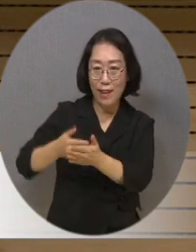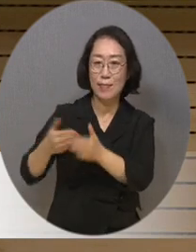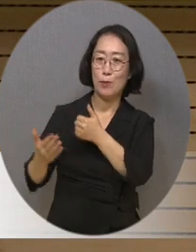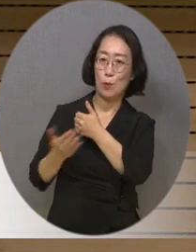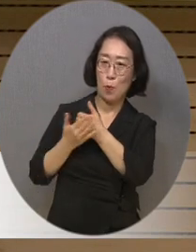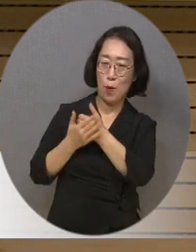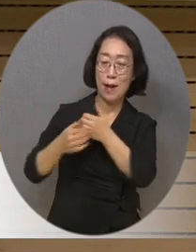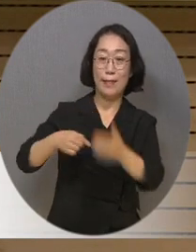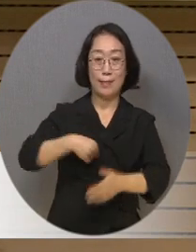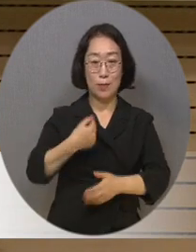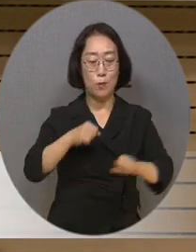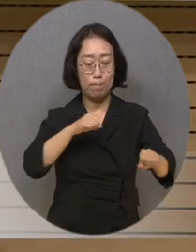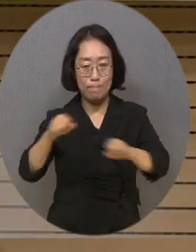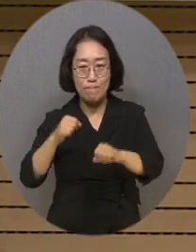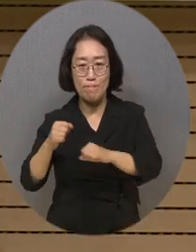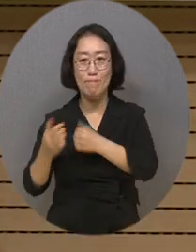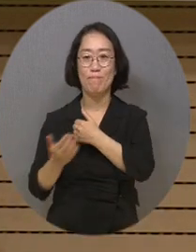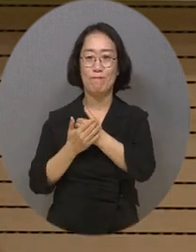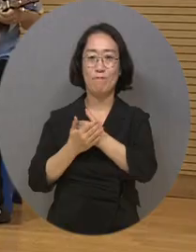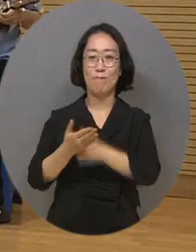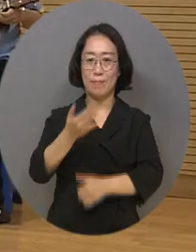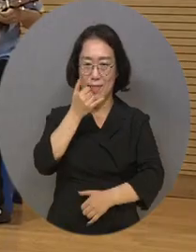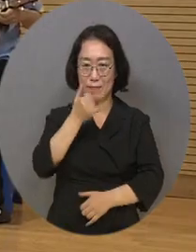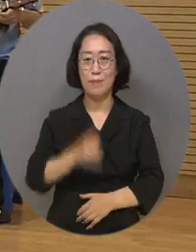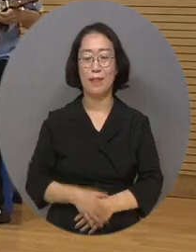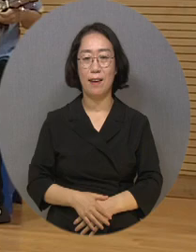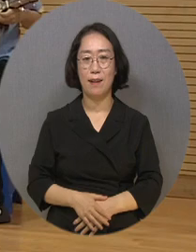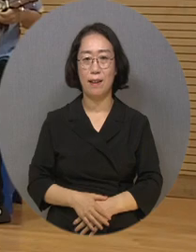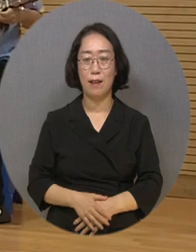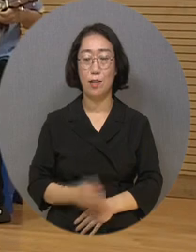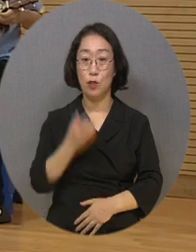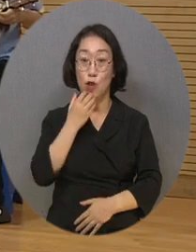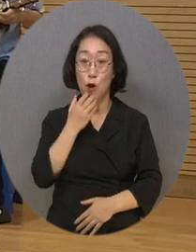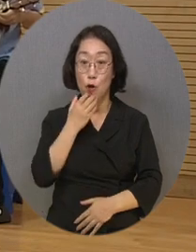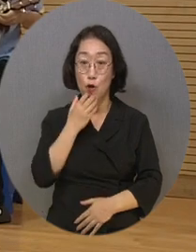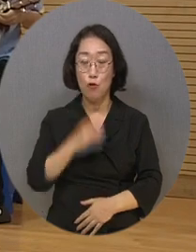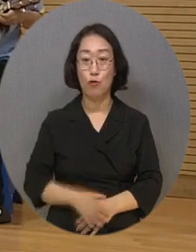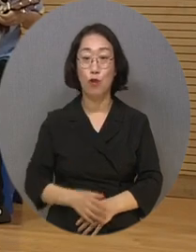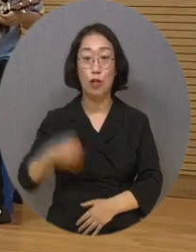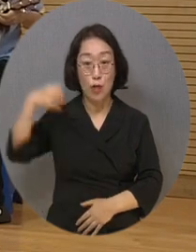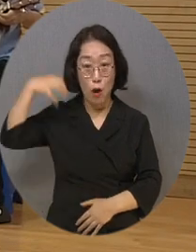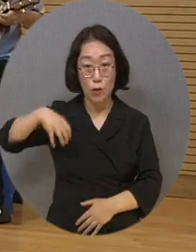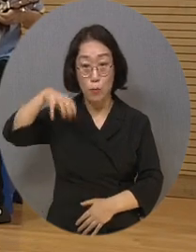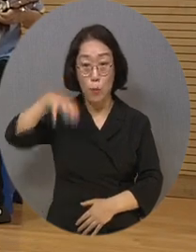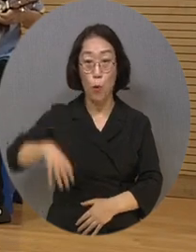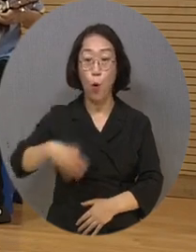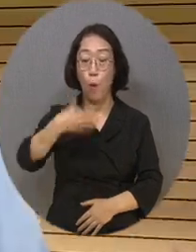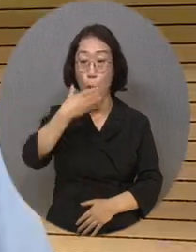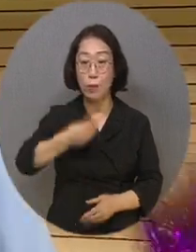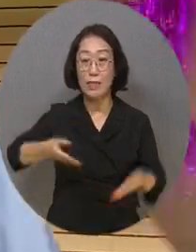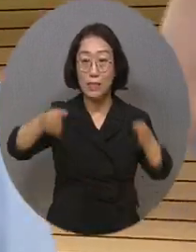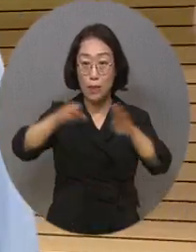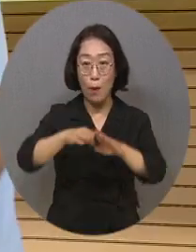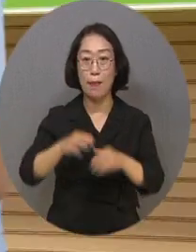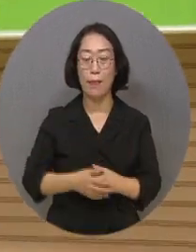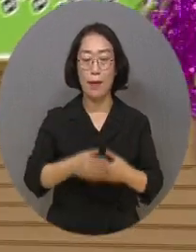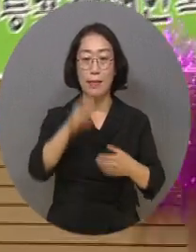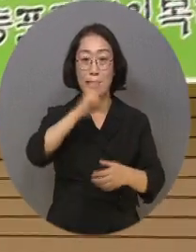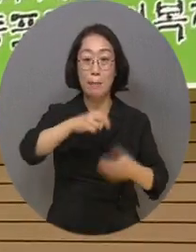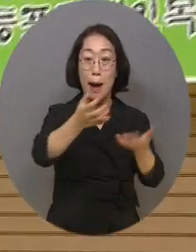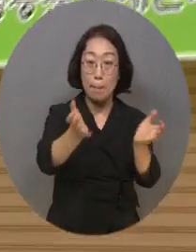스스로 할 수 있게끔 도와주십니다. 서울시립 영등포장애인복지관 나나밴드와 광진